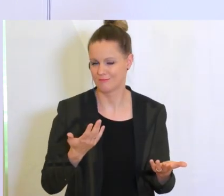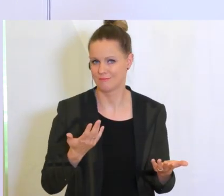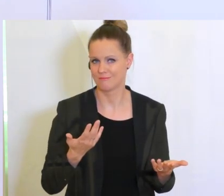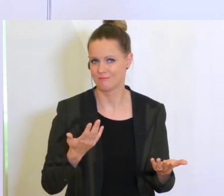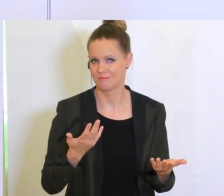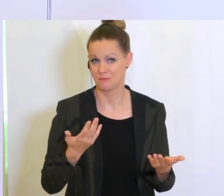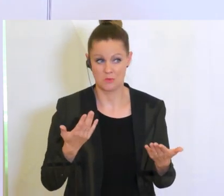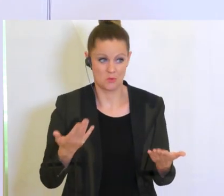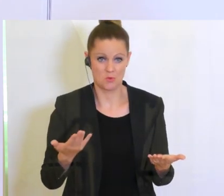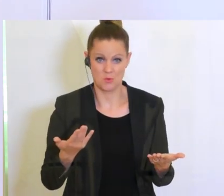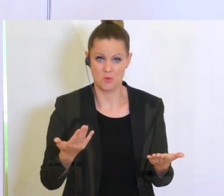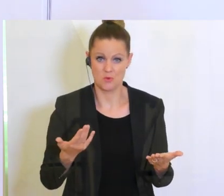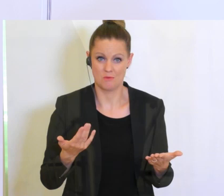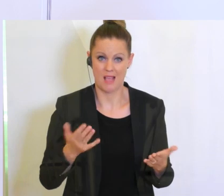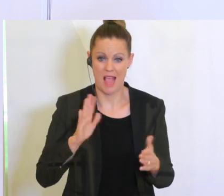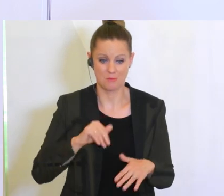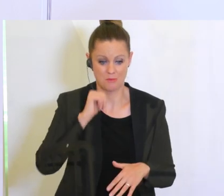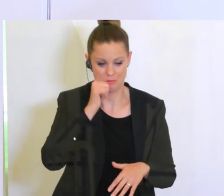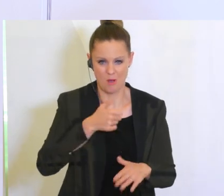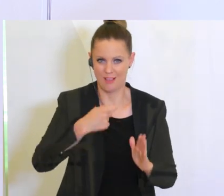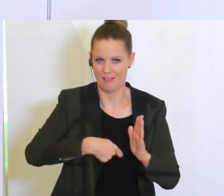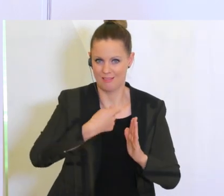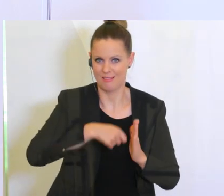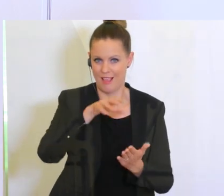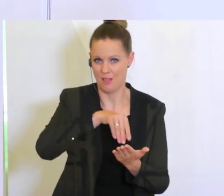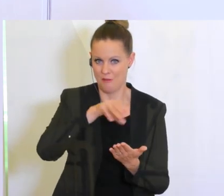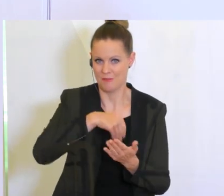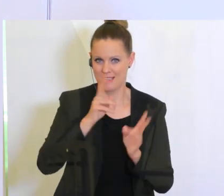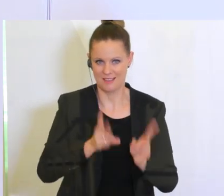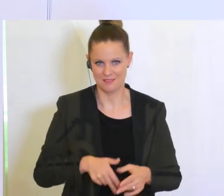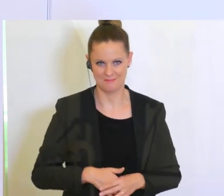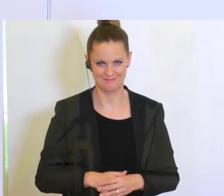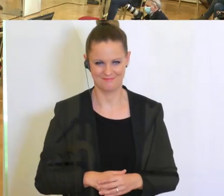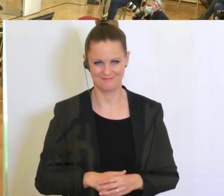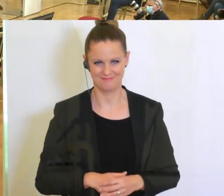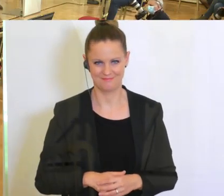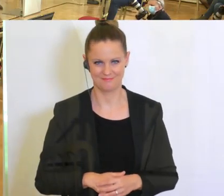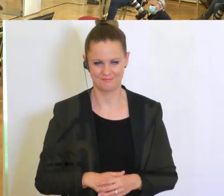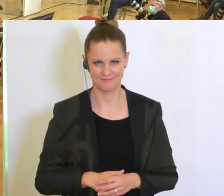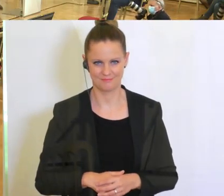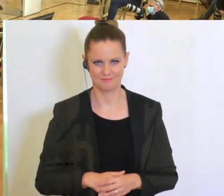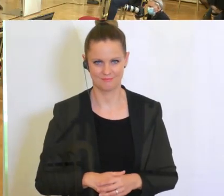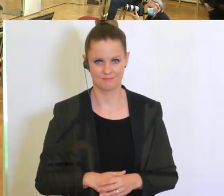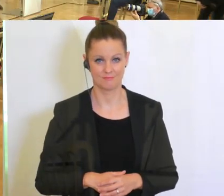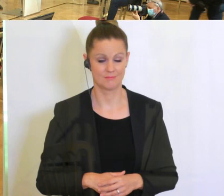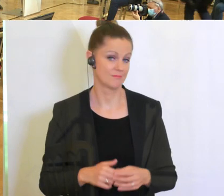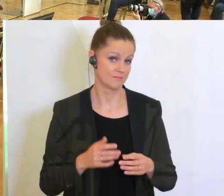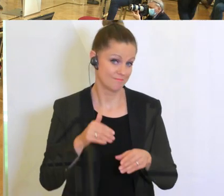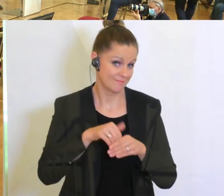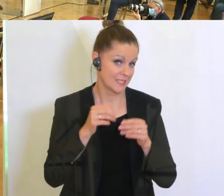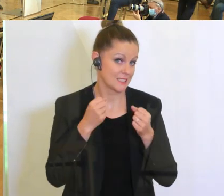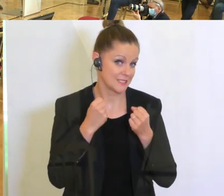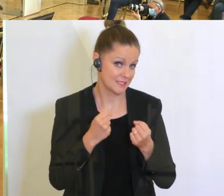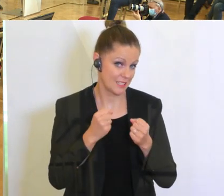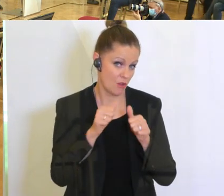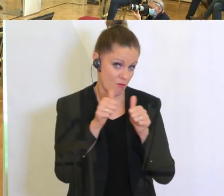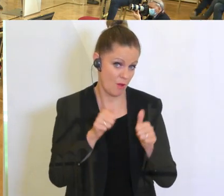sozusagen das Drehen ab morgen wieder möglich ist. In einer abgesicherten Form